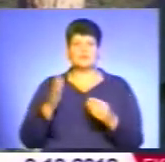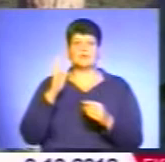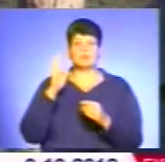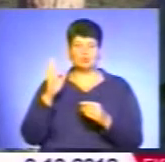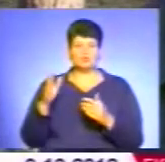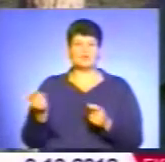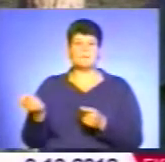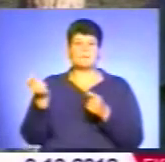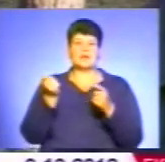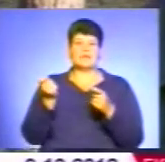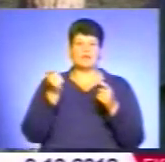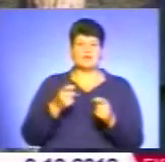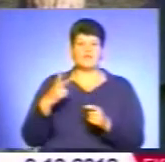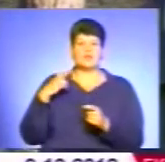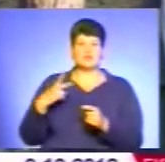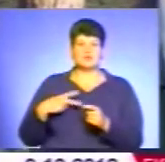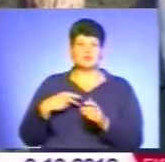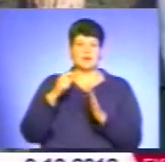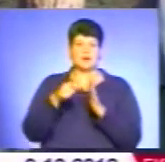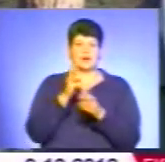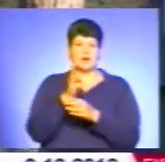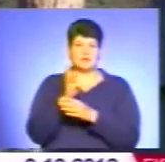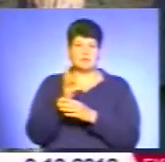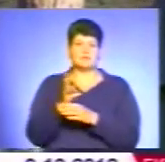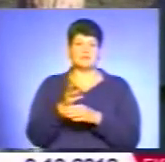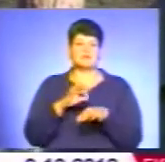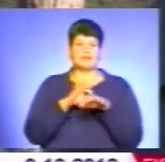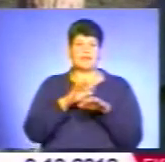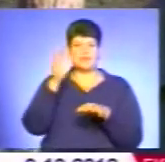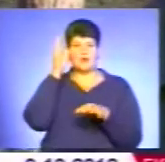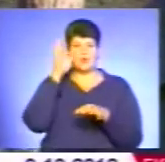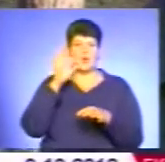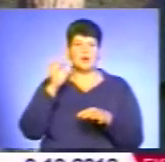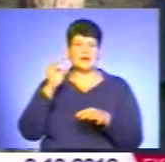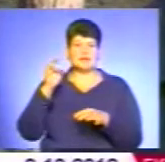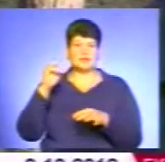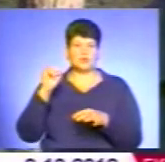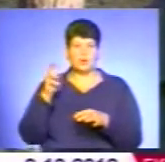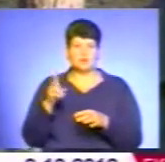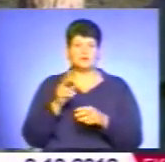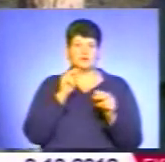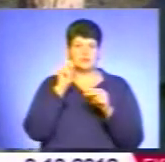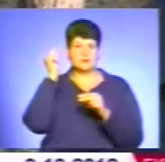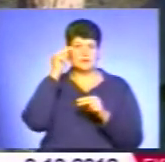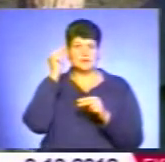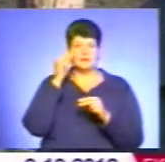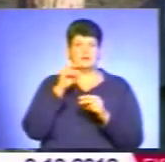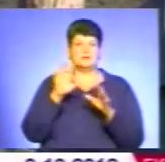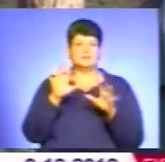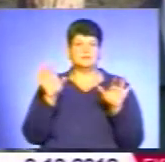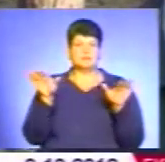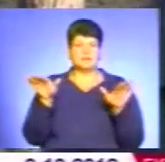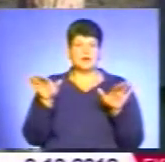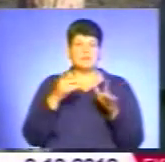привозити, французькі оператори до нас привозити науковців, тих орнітологів, а ми зі своєї сторони